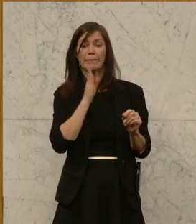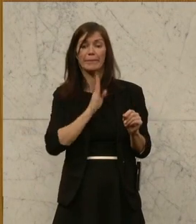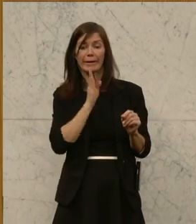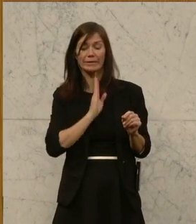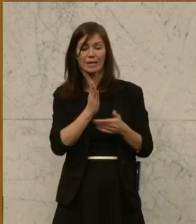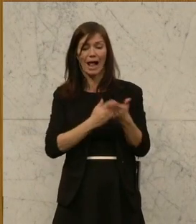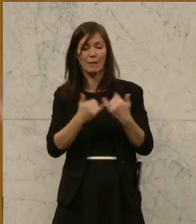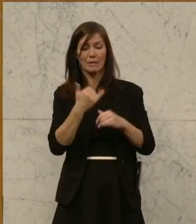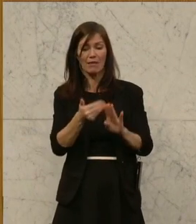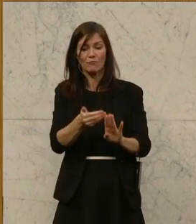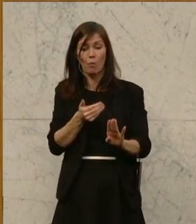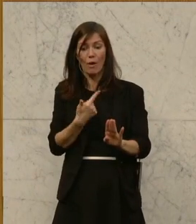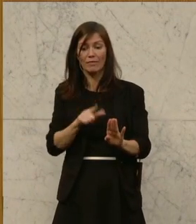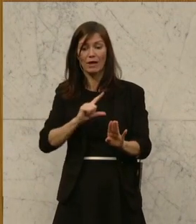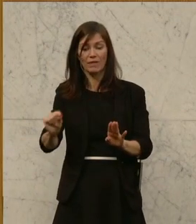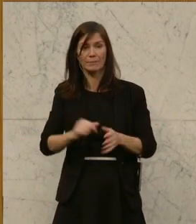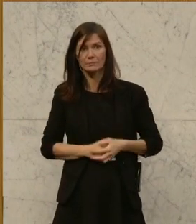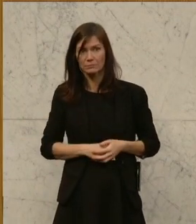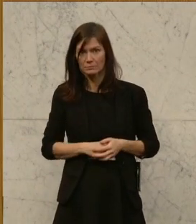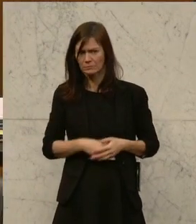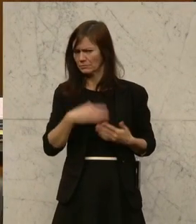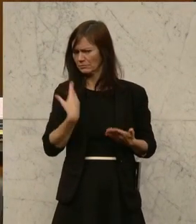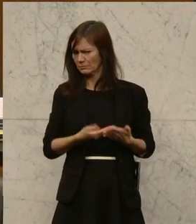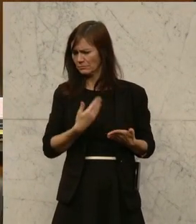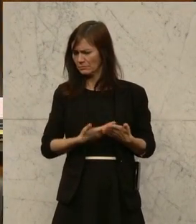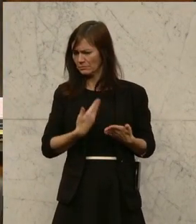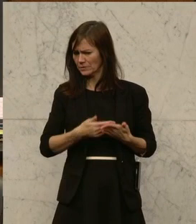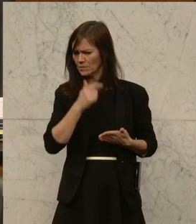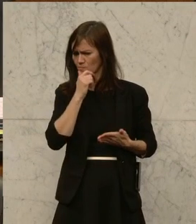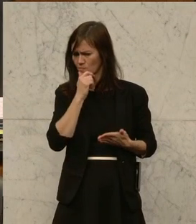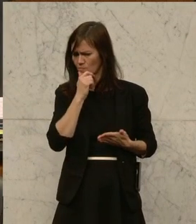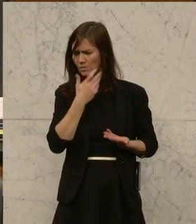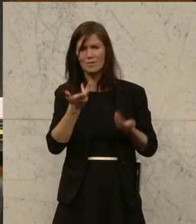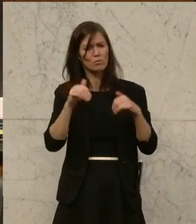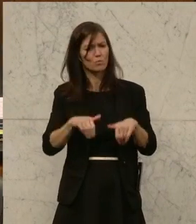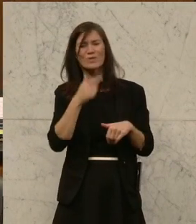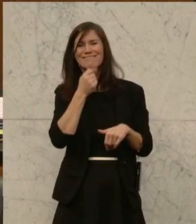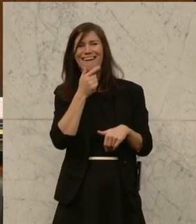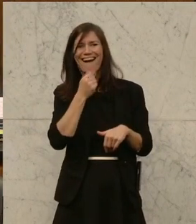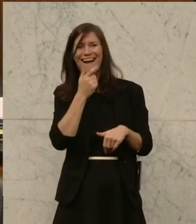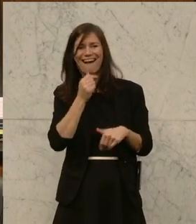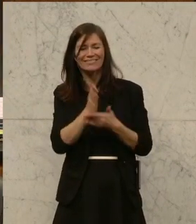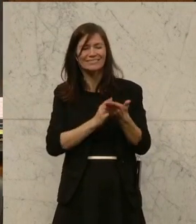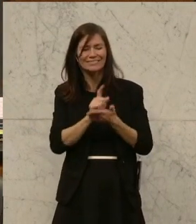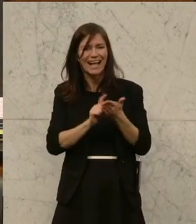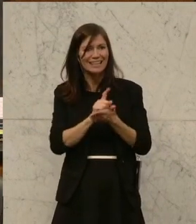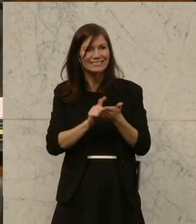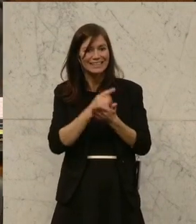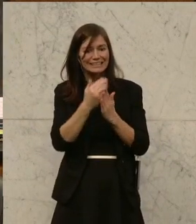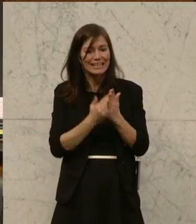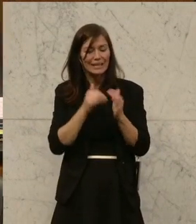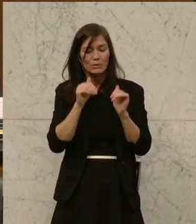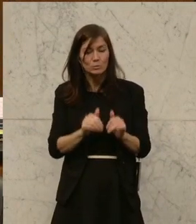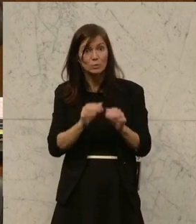halbes Jahr vor. Und genau deshalb, Kollege Kotz, müssen Sie die Altersteilzeitregelung anpassen, weil sich die Leute eigentlich darauf verlassen haben,